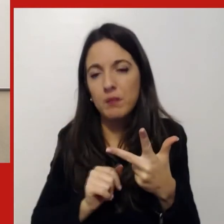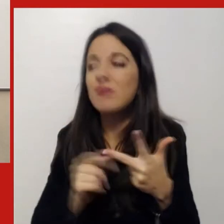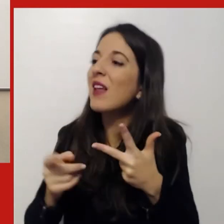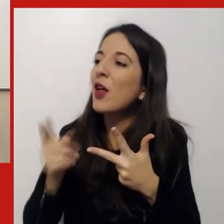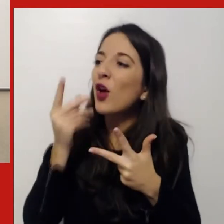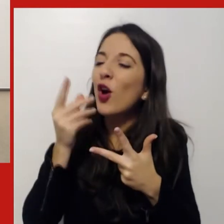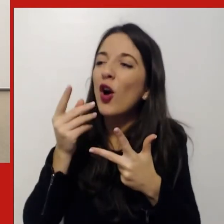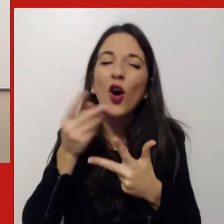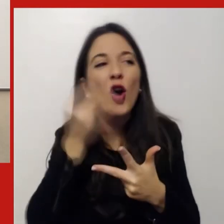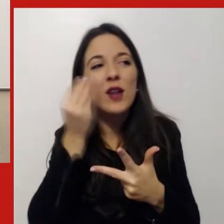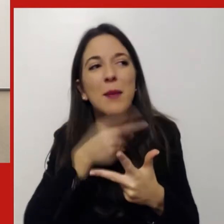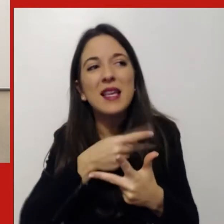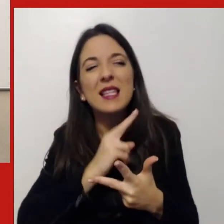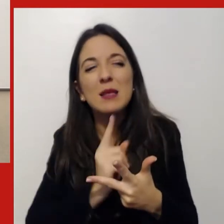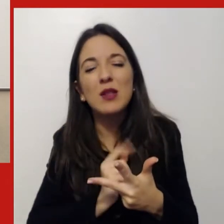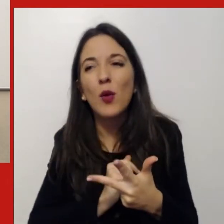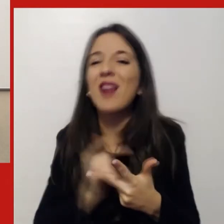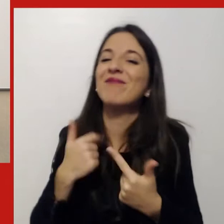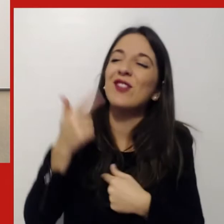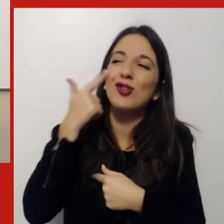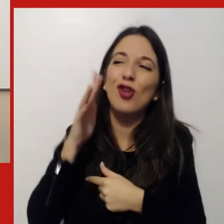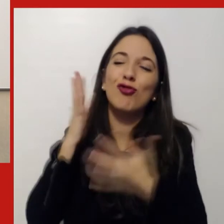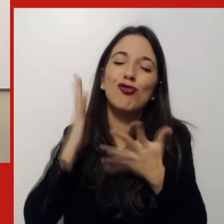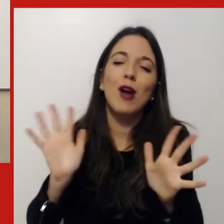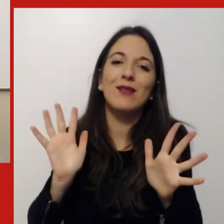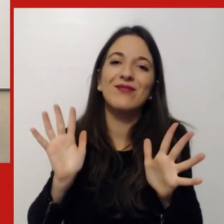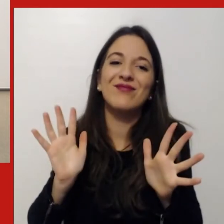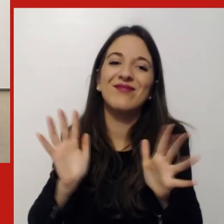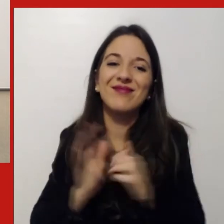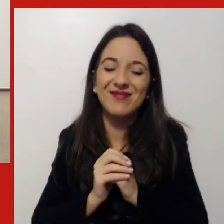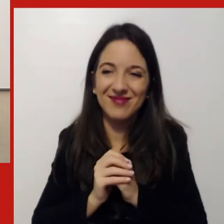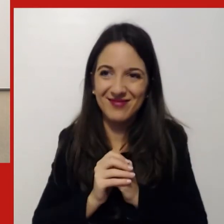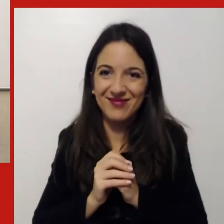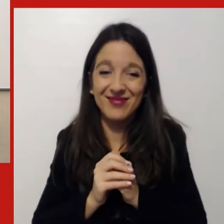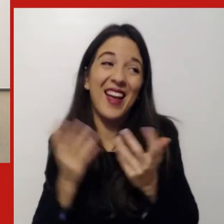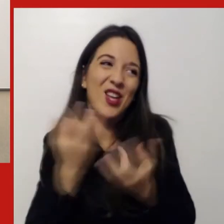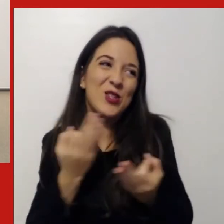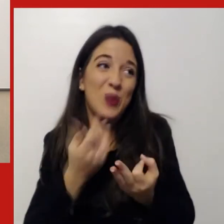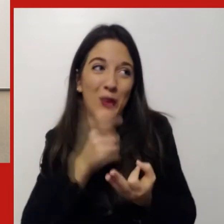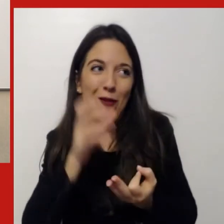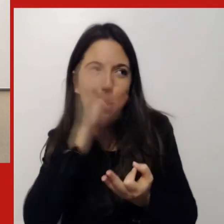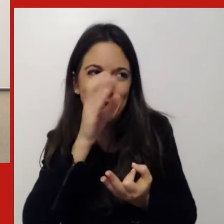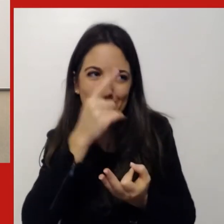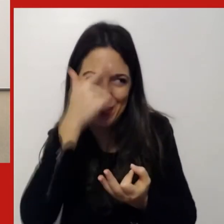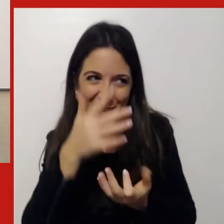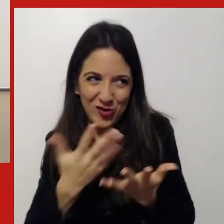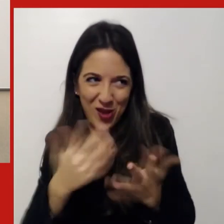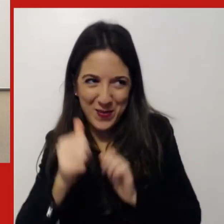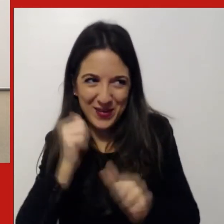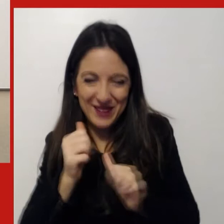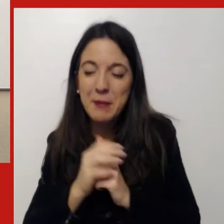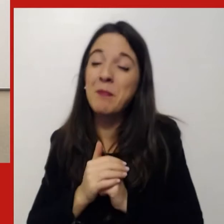già la risposta. Giustamente dall'osservatorio. Ma sì, in realtà secondo me è uno degli